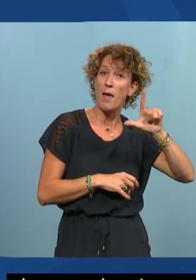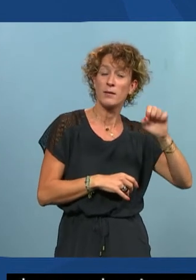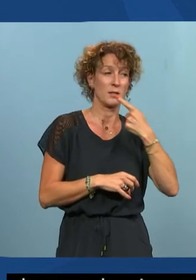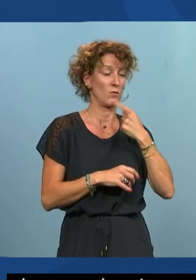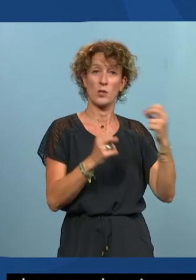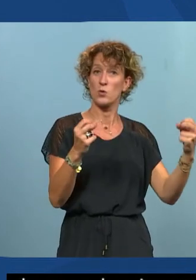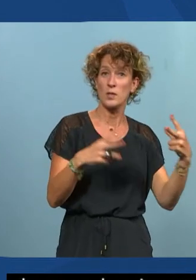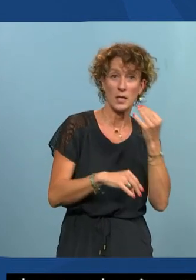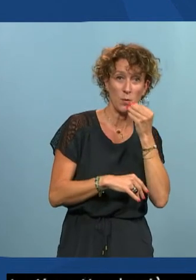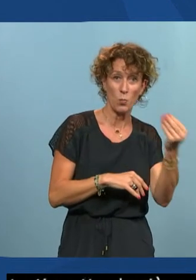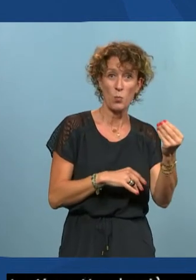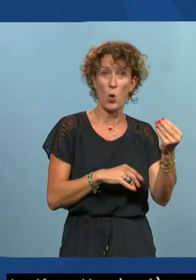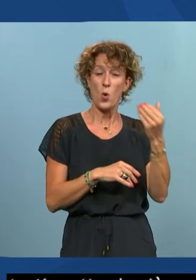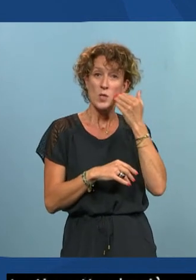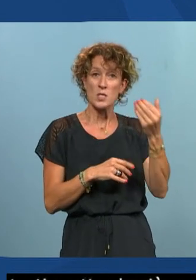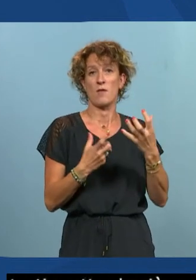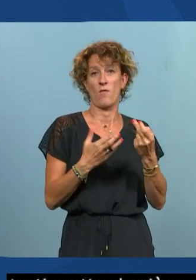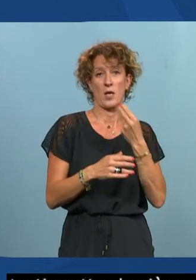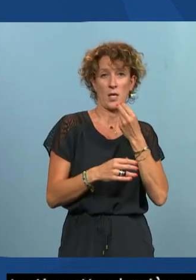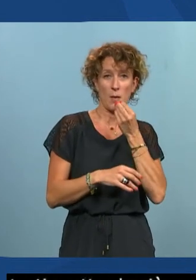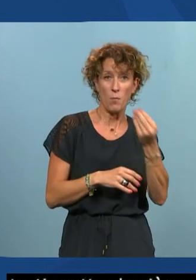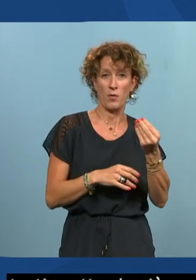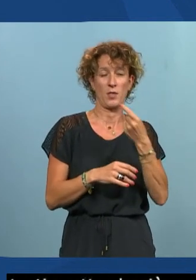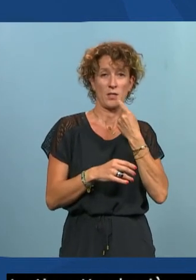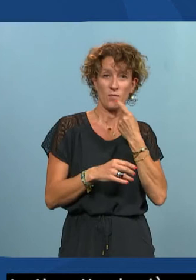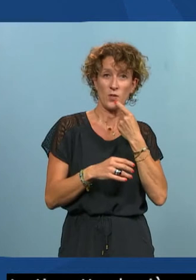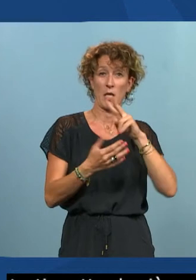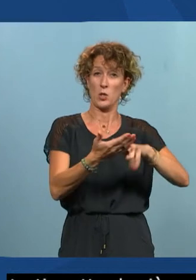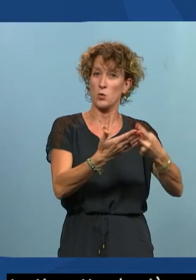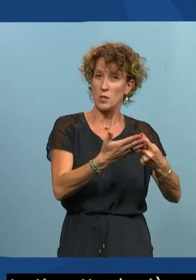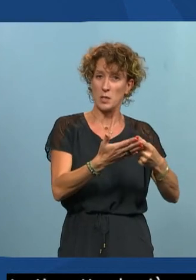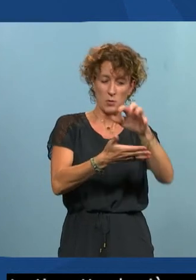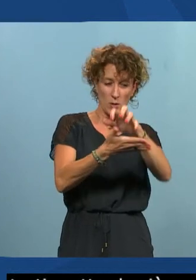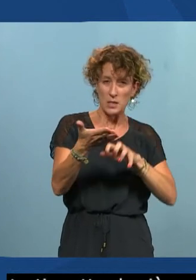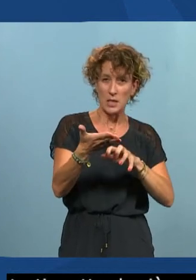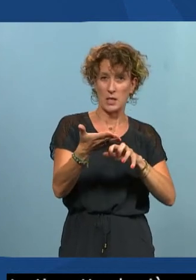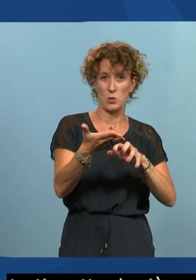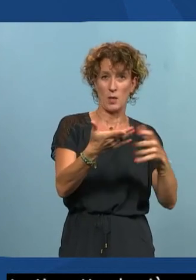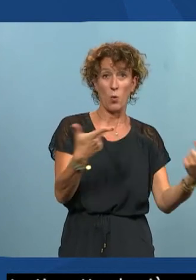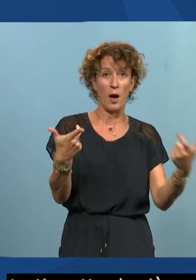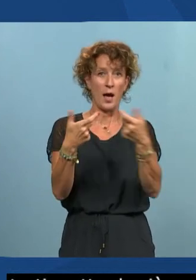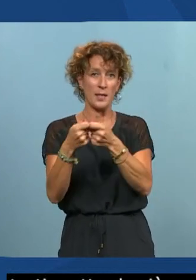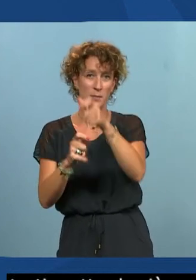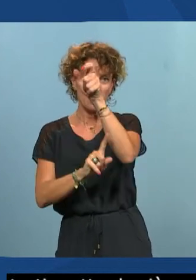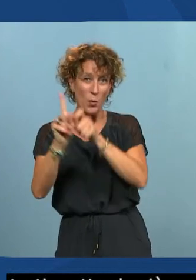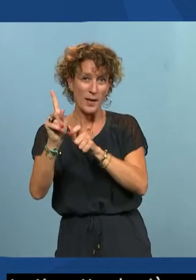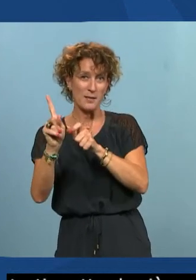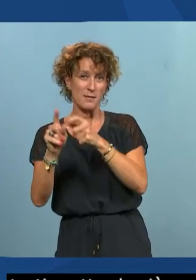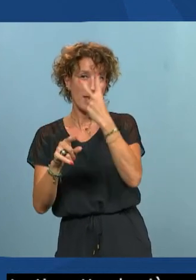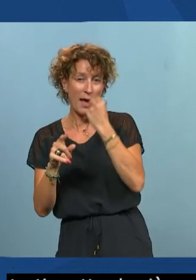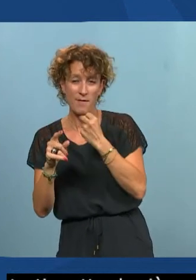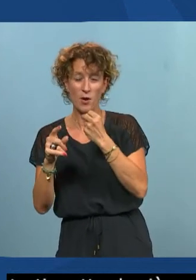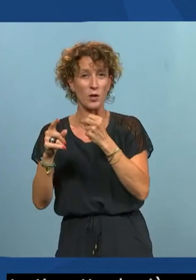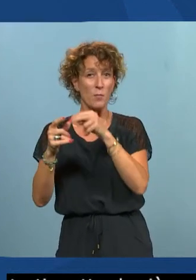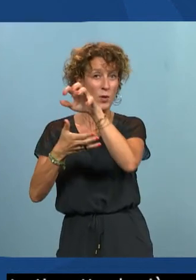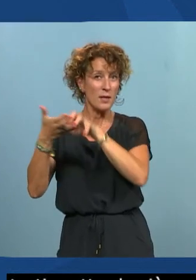dans des sous-titres reprenez le texte et faites-en une transcription textuelle qui va permettre entre autres aux personnes aveugles de pouvoir lire le texte qu'il dans vos